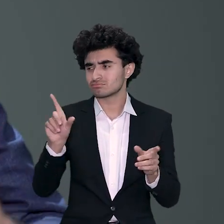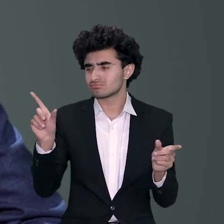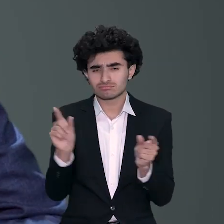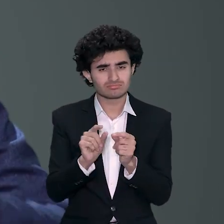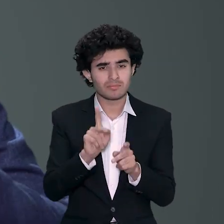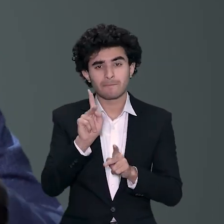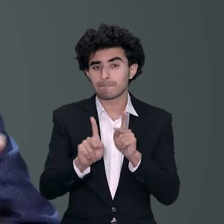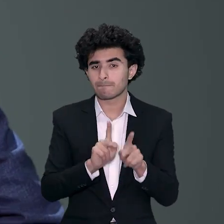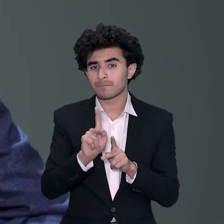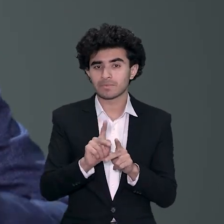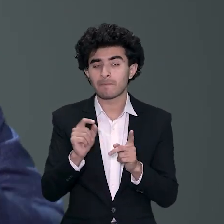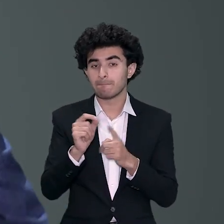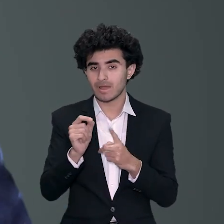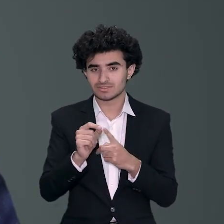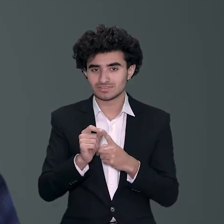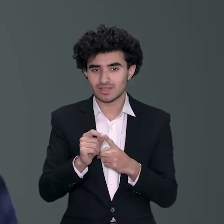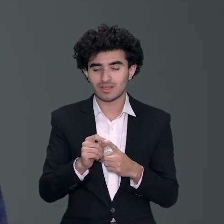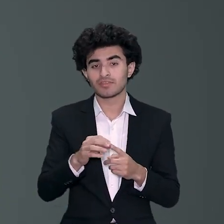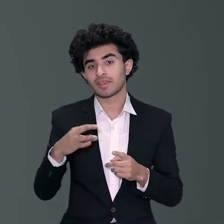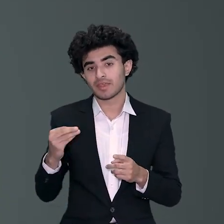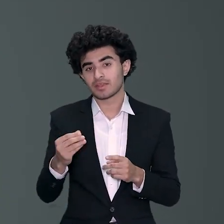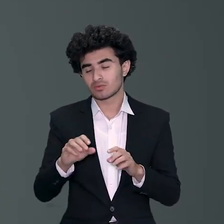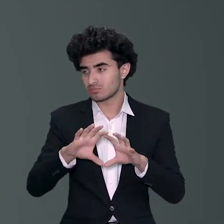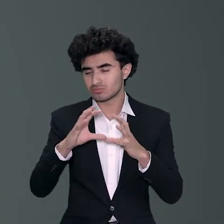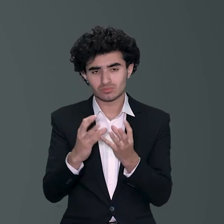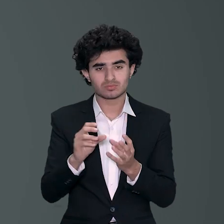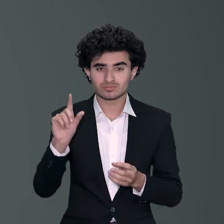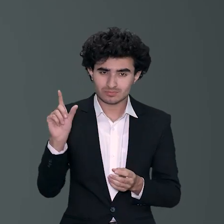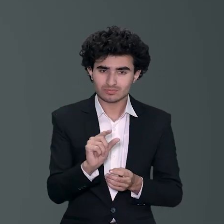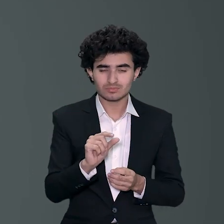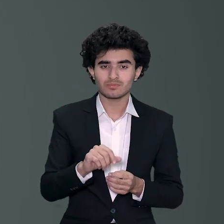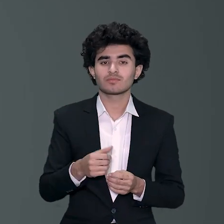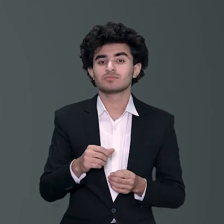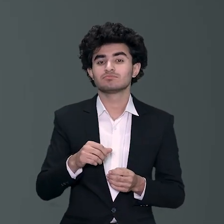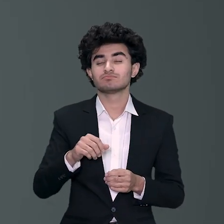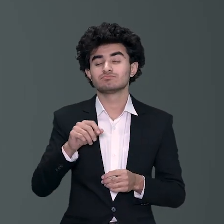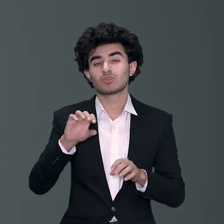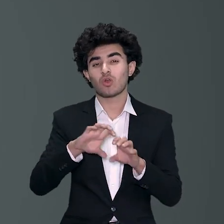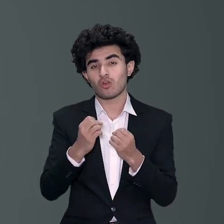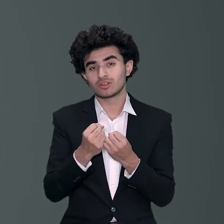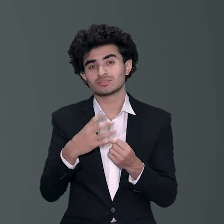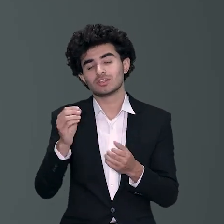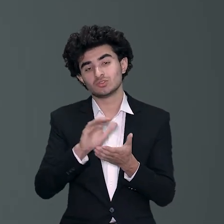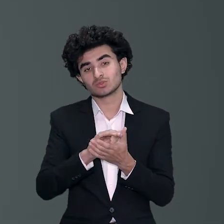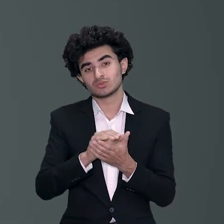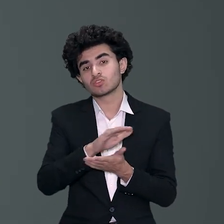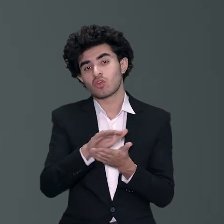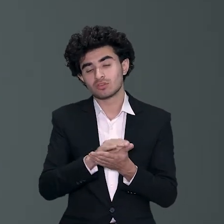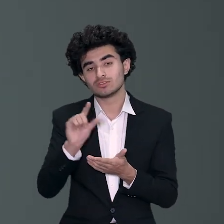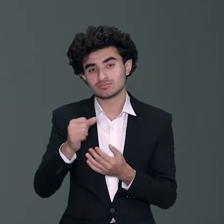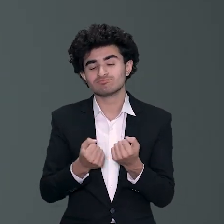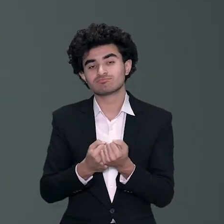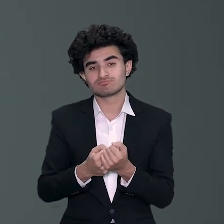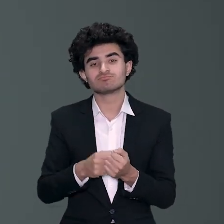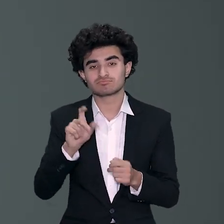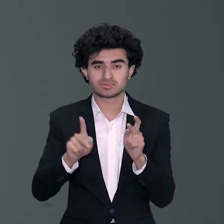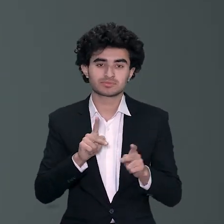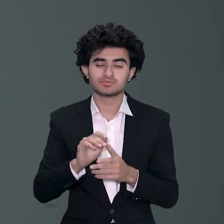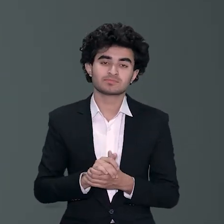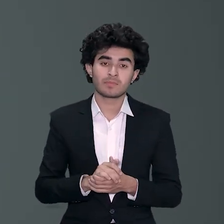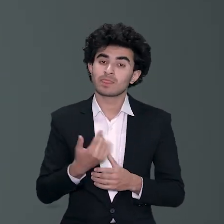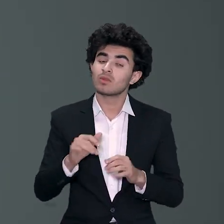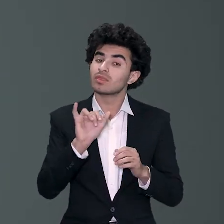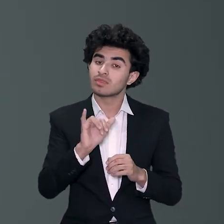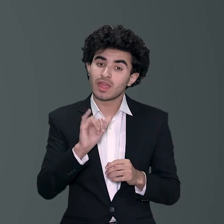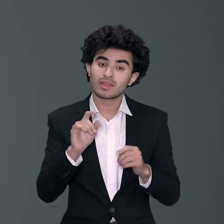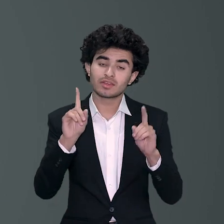جاگر کرنے کا وہ طریقہ ہے وہ process ہے جو بہت کم unfortunately بہت کم پاکستان میں بہت کم ایسے داریاں جو بچوں میں پیدا کر